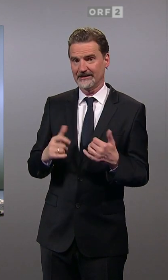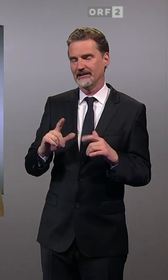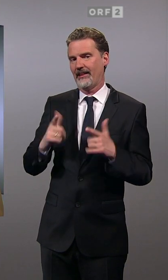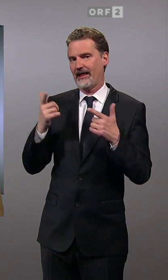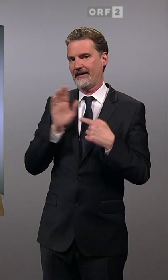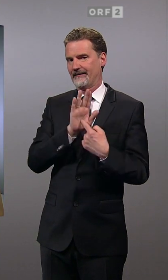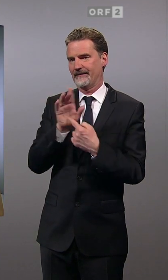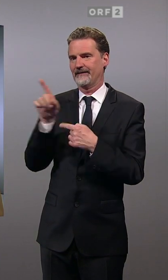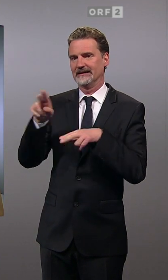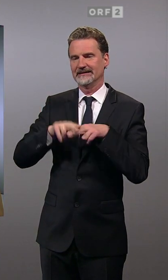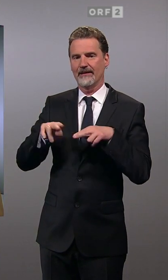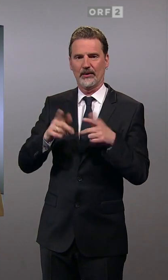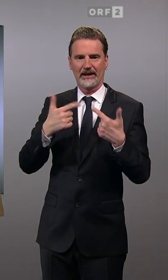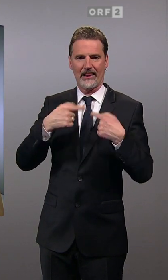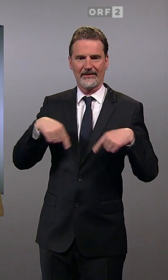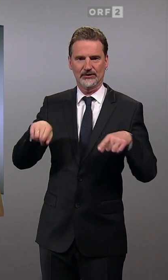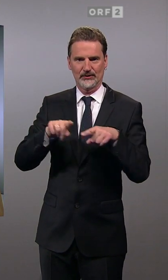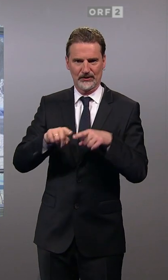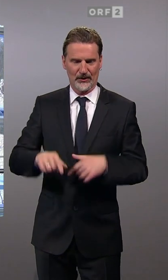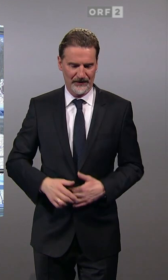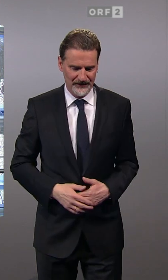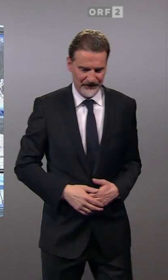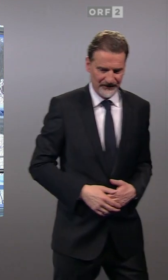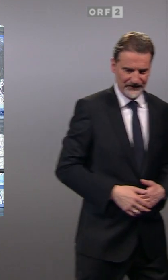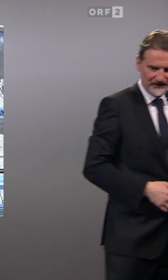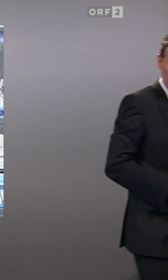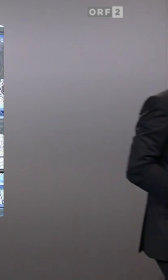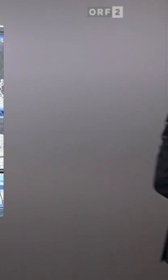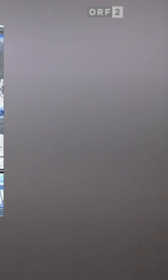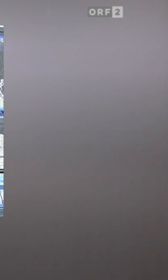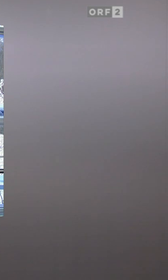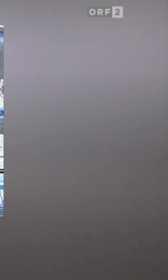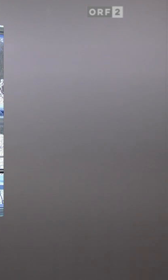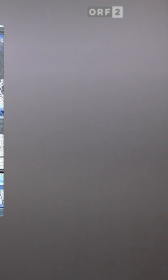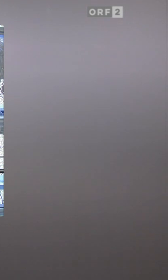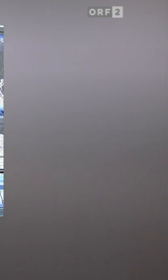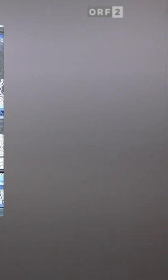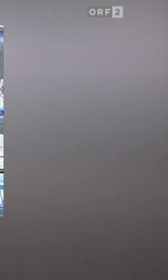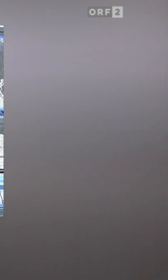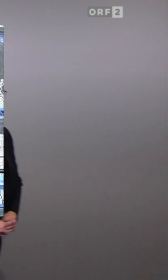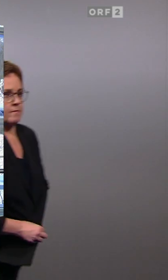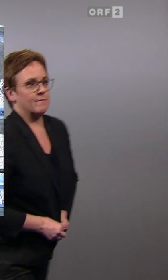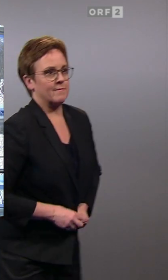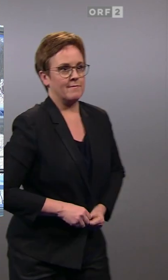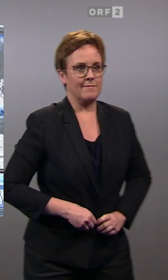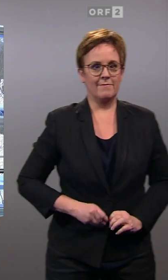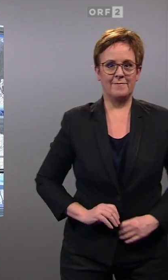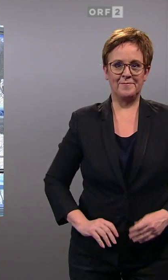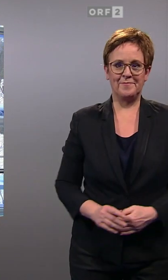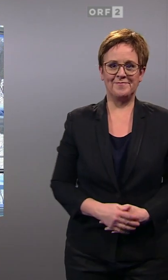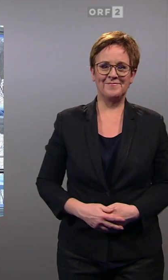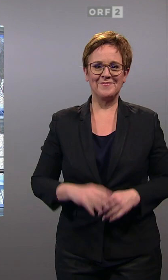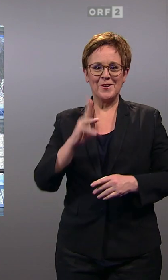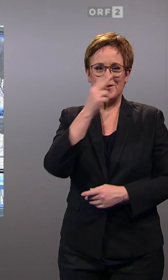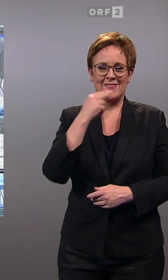meinem Kollegen Benedikt Fuchs. Ja, schönen guten Nachmittag heute erstmals hier aus Niederösterreich, direkt aus dem Landhausschiff im